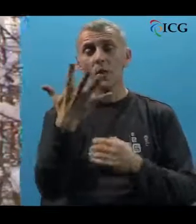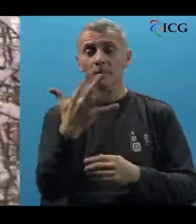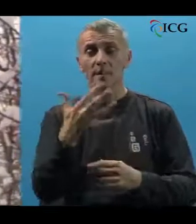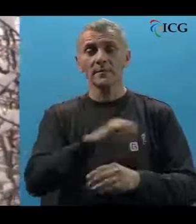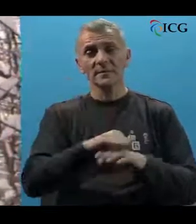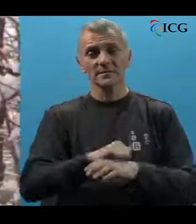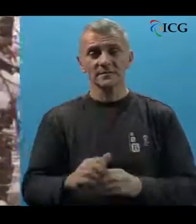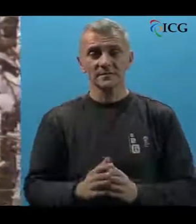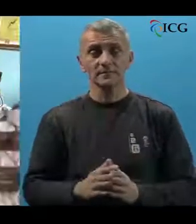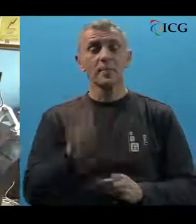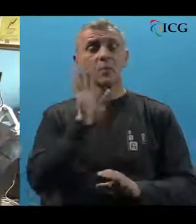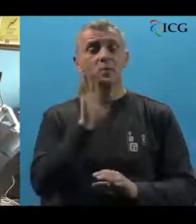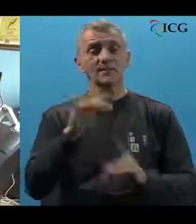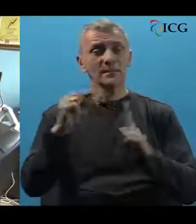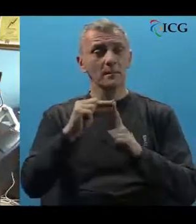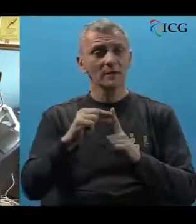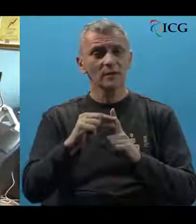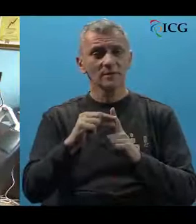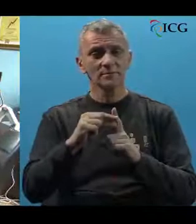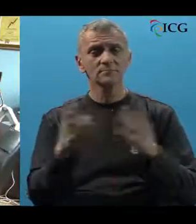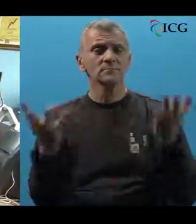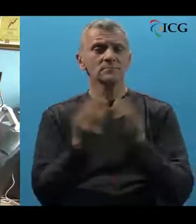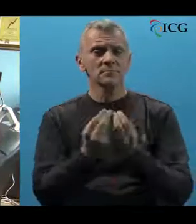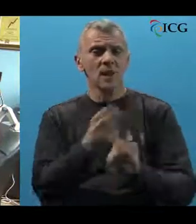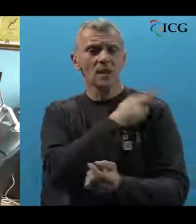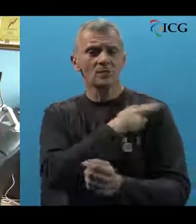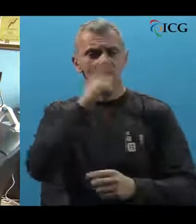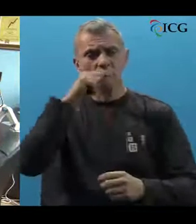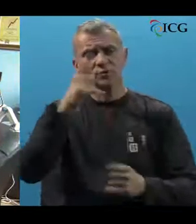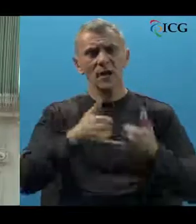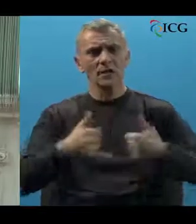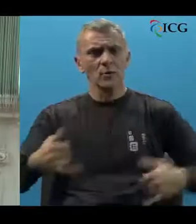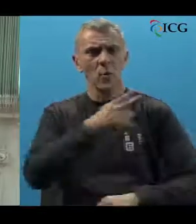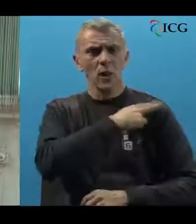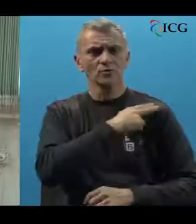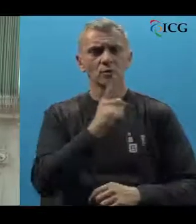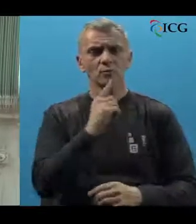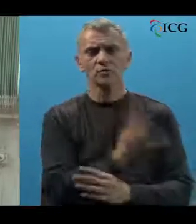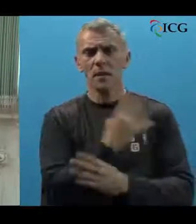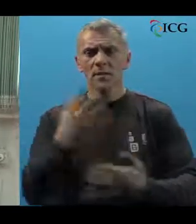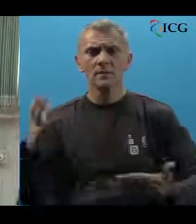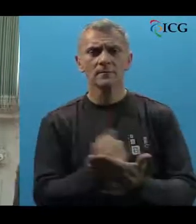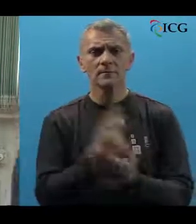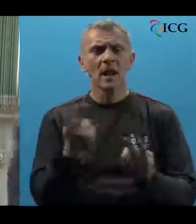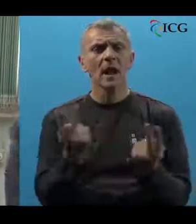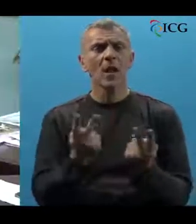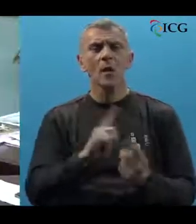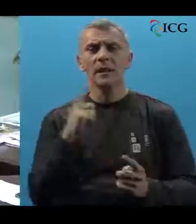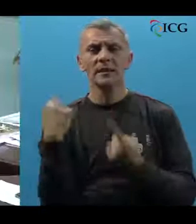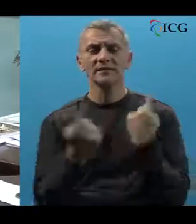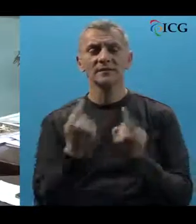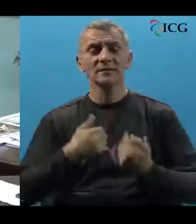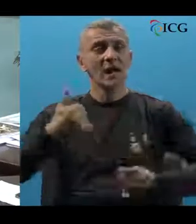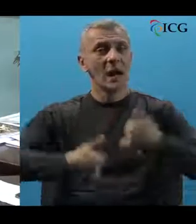pet mjeseci. U Bosnjskom Petrovcu sastali su se načalnici općina i gradonačalnici koji su mandate osvojili kao